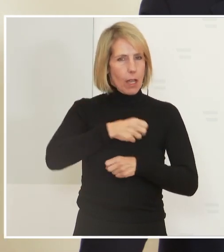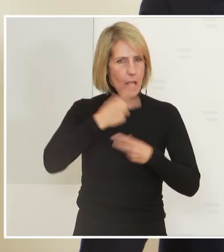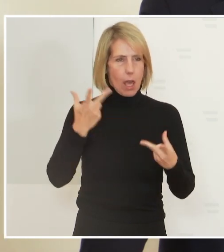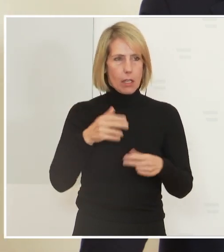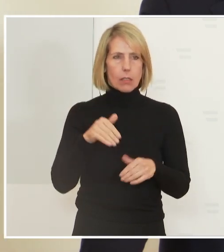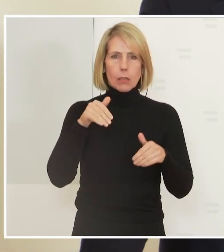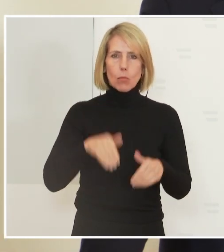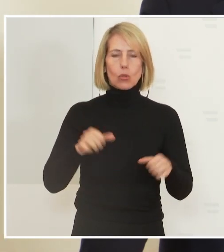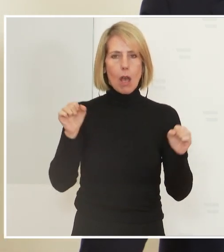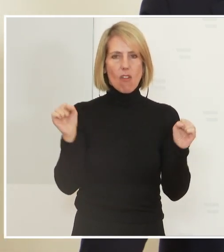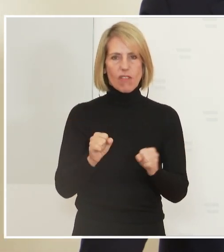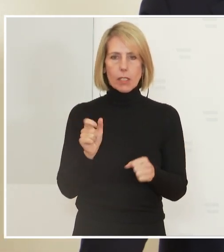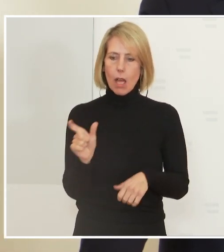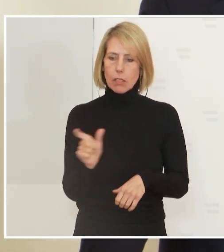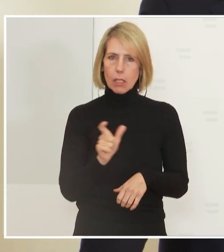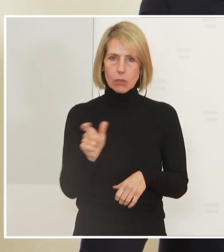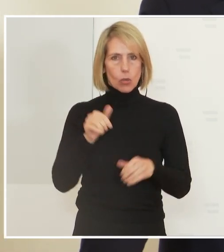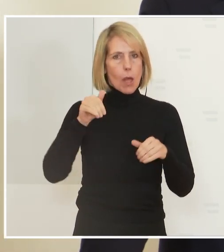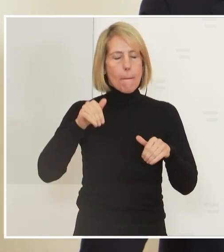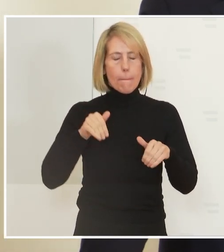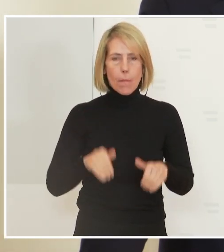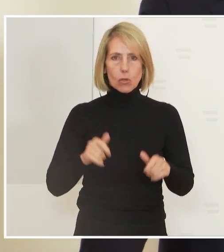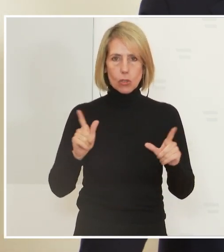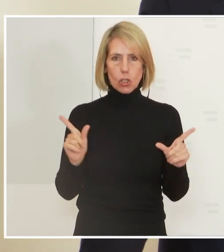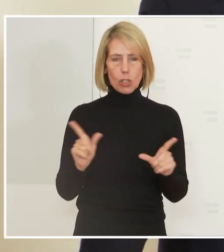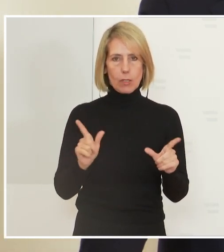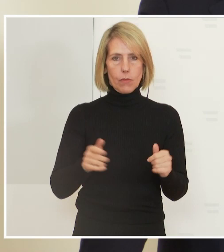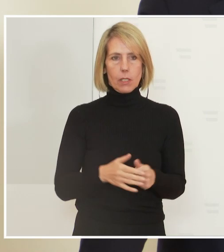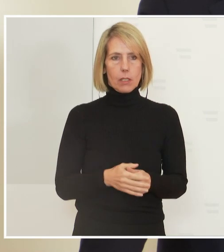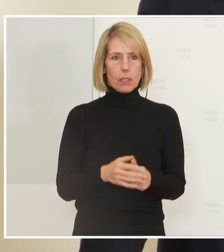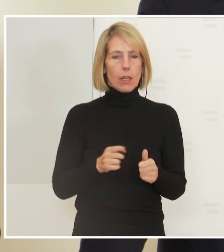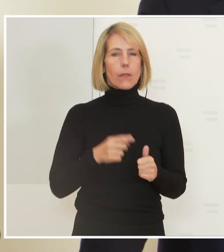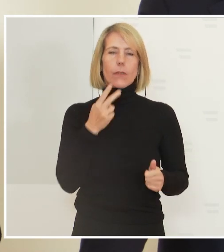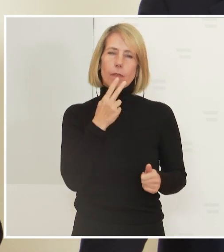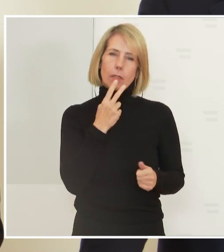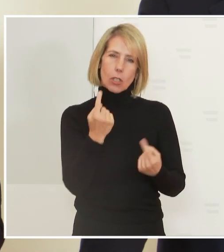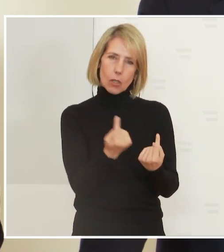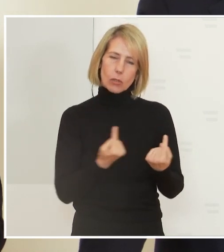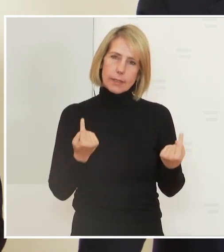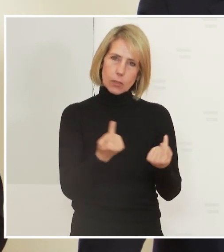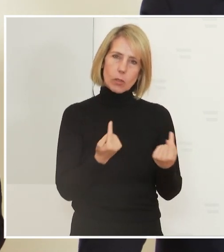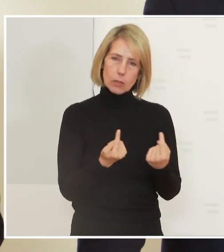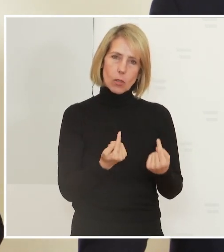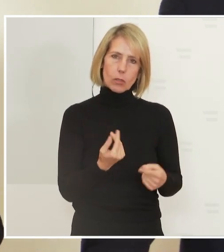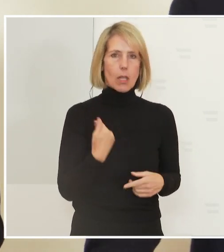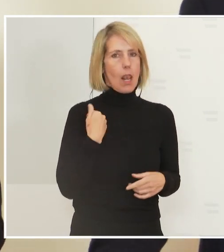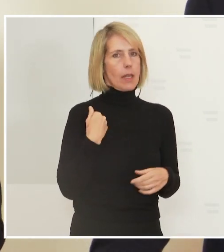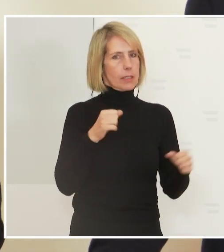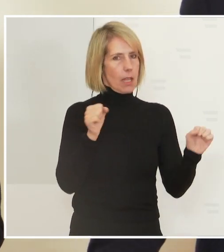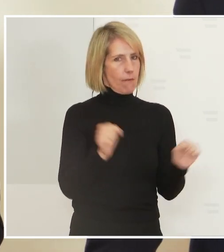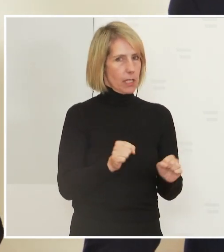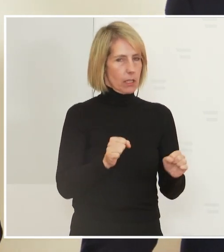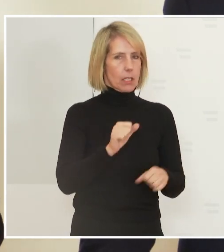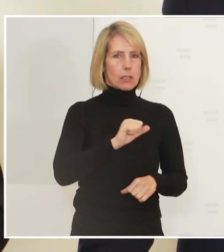eine Wintersaison stattfinden. Wenn man sich die Situation anschaut, im letzten Winter 2021,